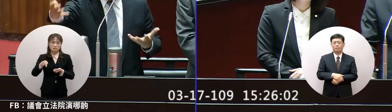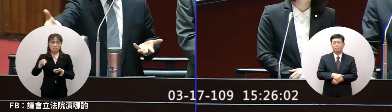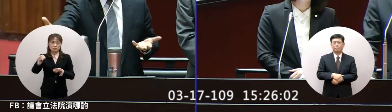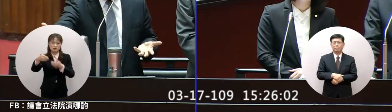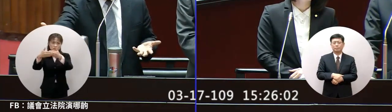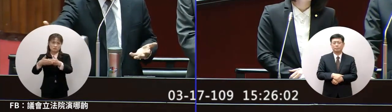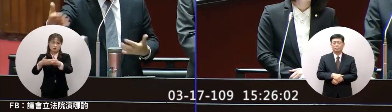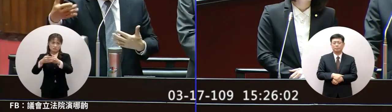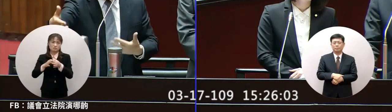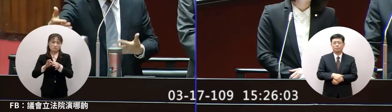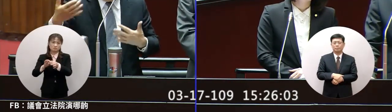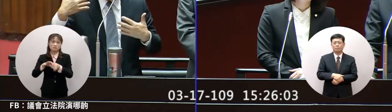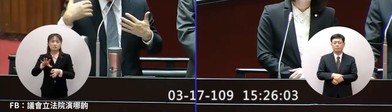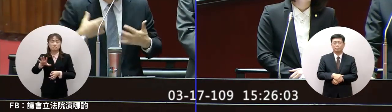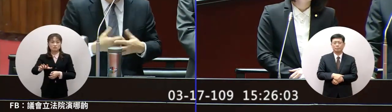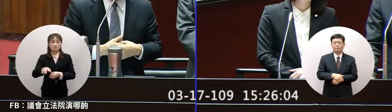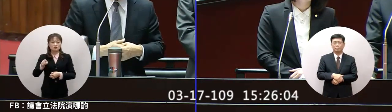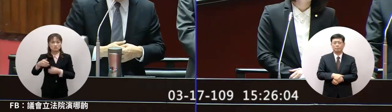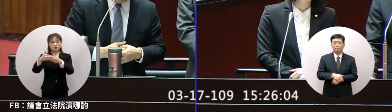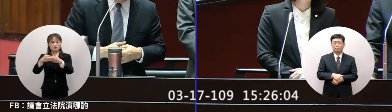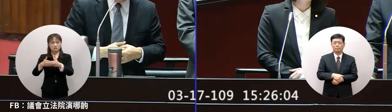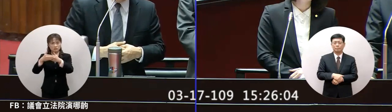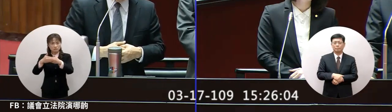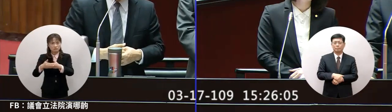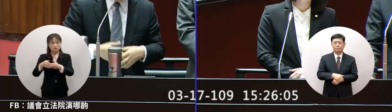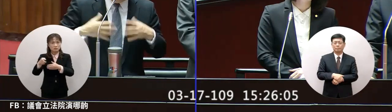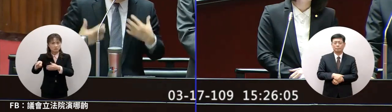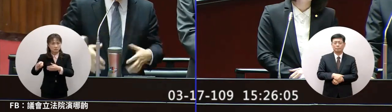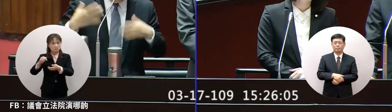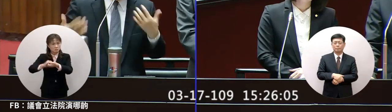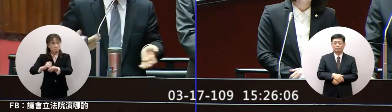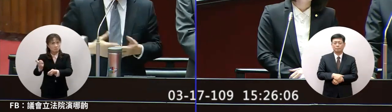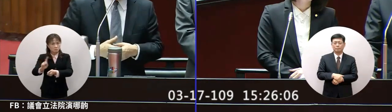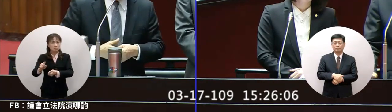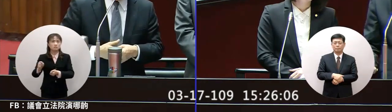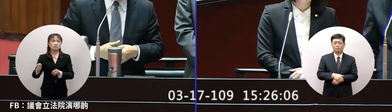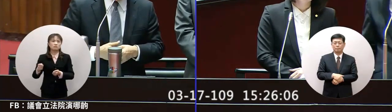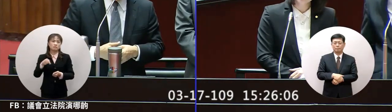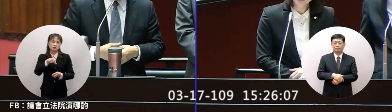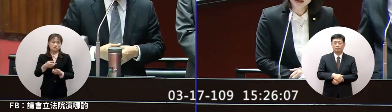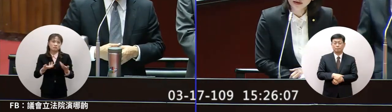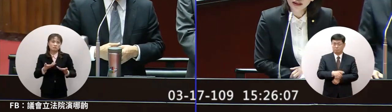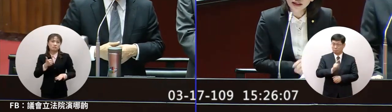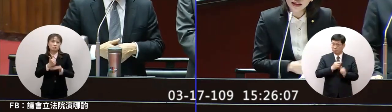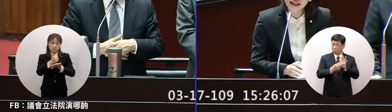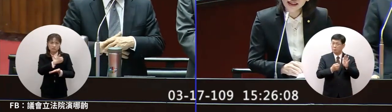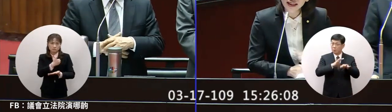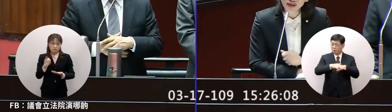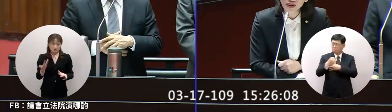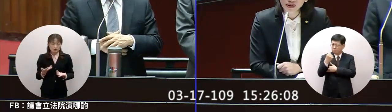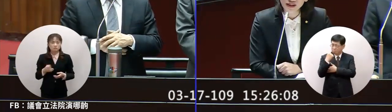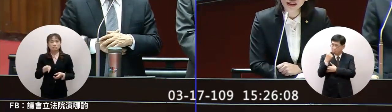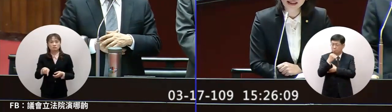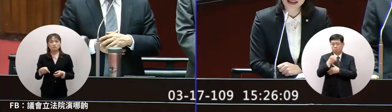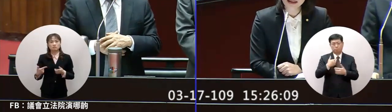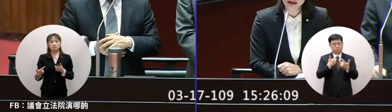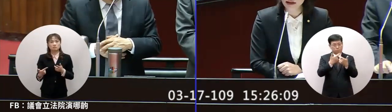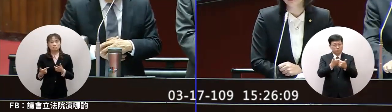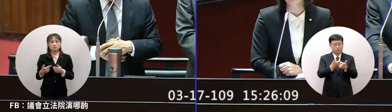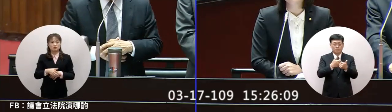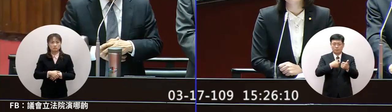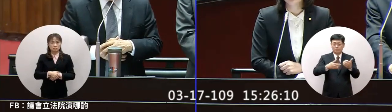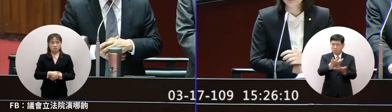中國的態度牽涉到成與不成所以這個困難是在這裡你說你會極力的去